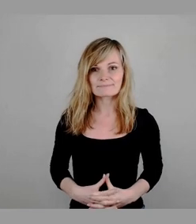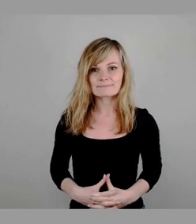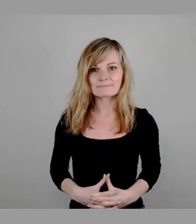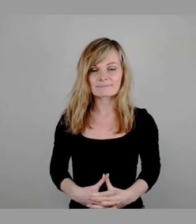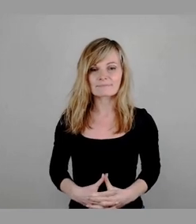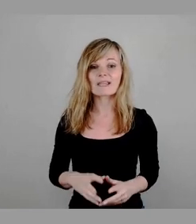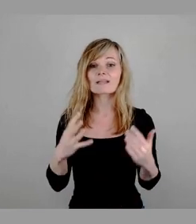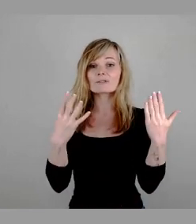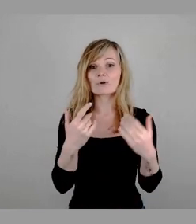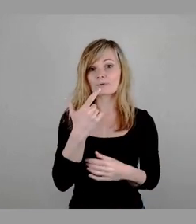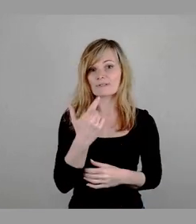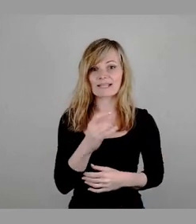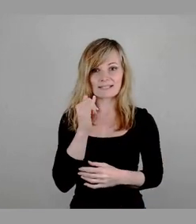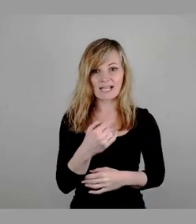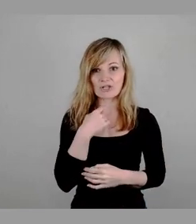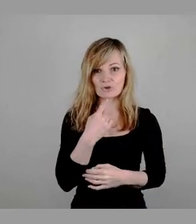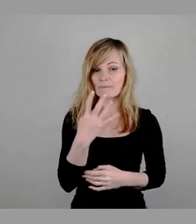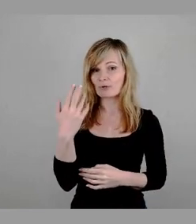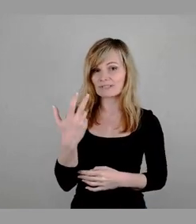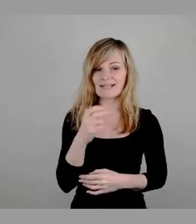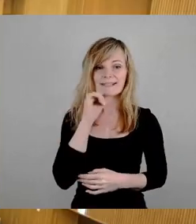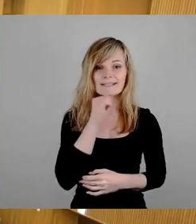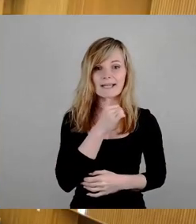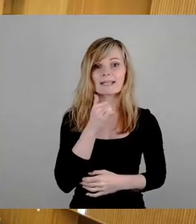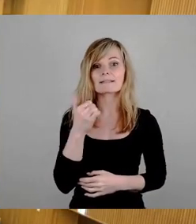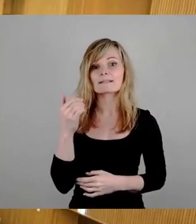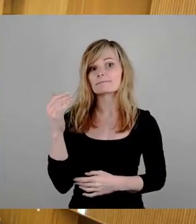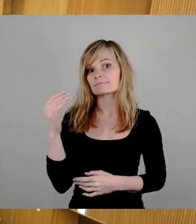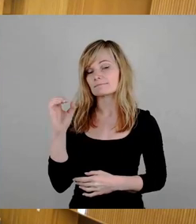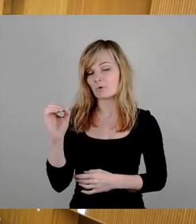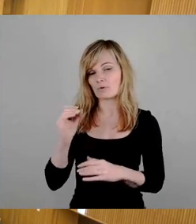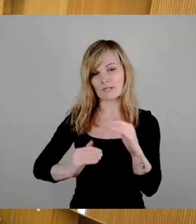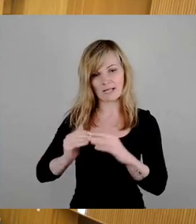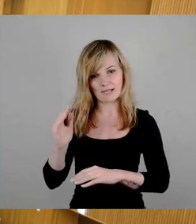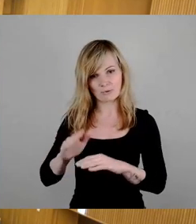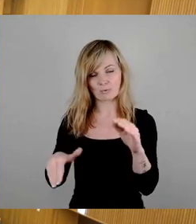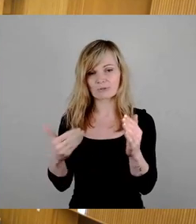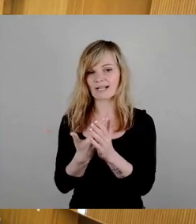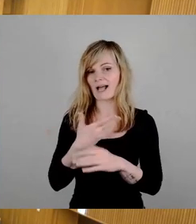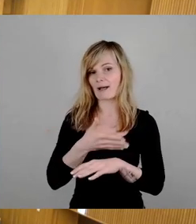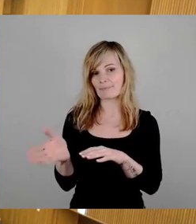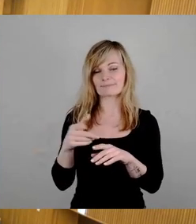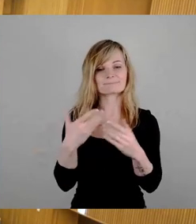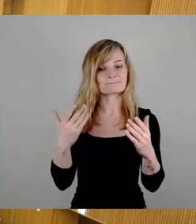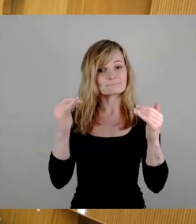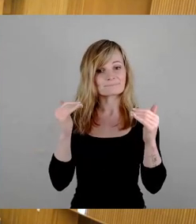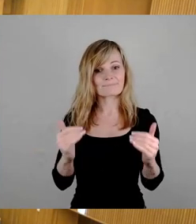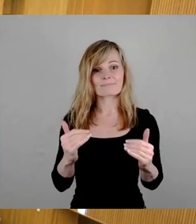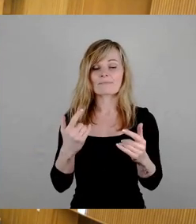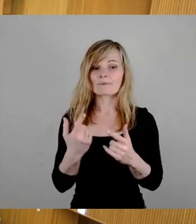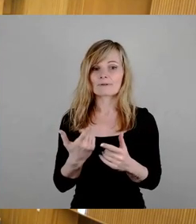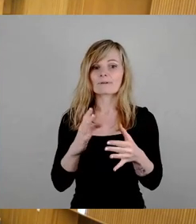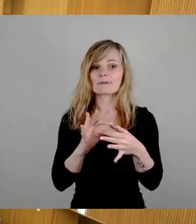29 Ja-Stimmen, 34 Nein. Keine Enthaltung, damit abgelehnt. Somit kommen wir zum unveränderten